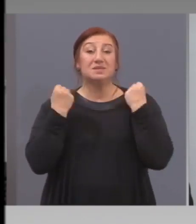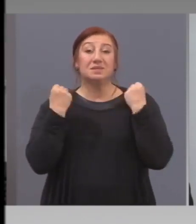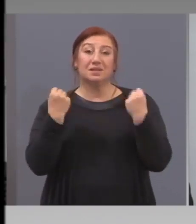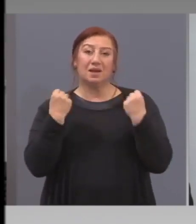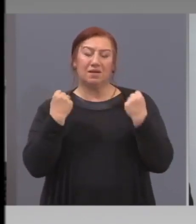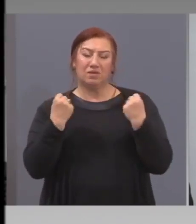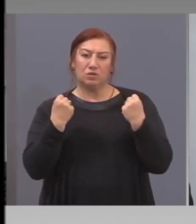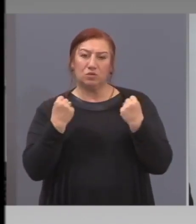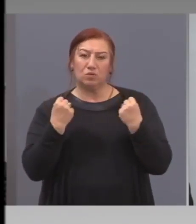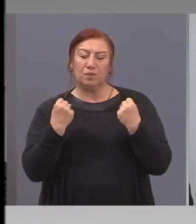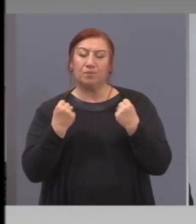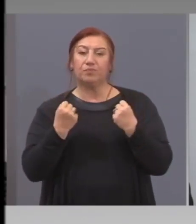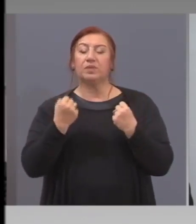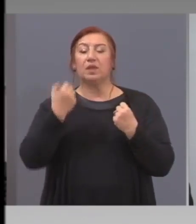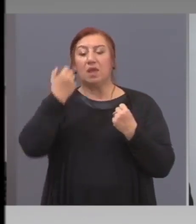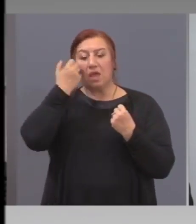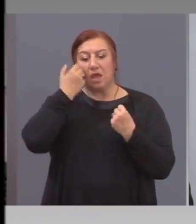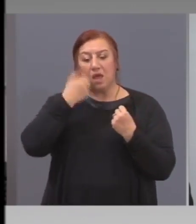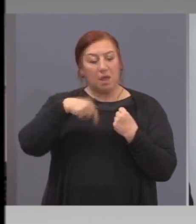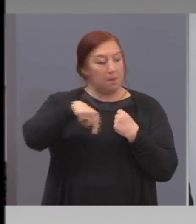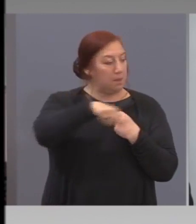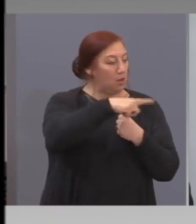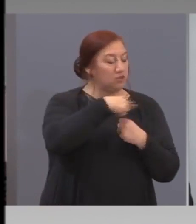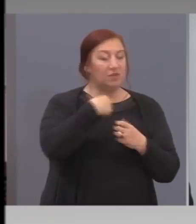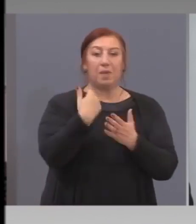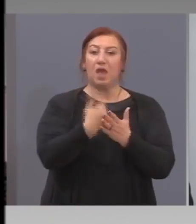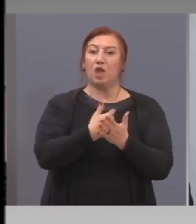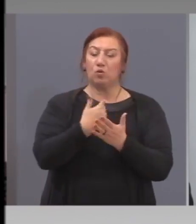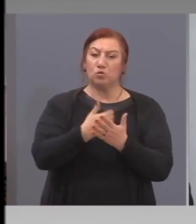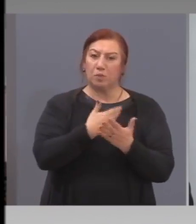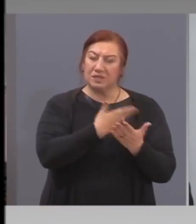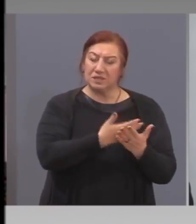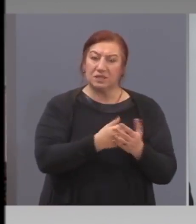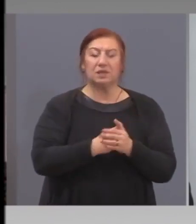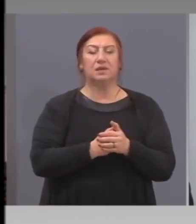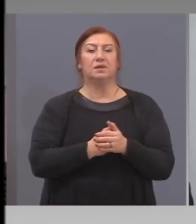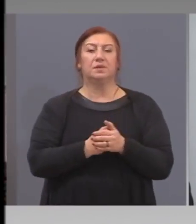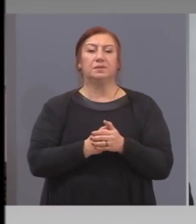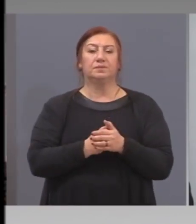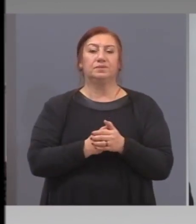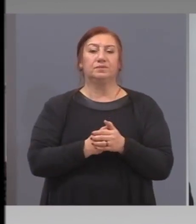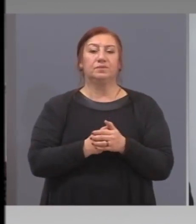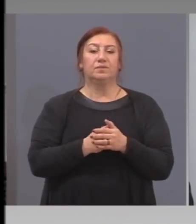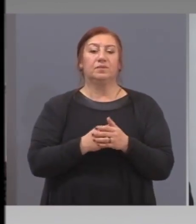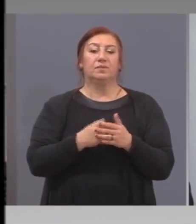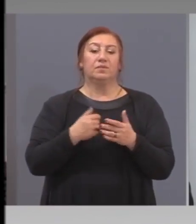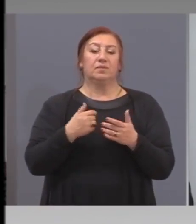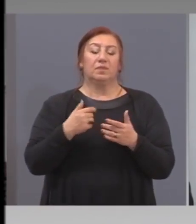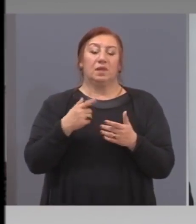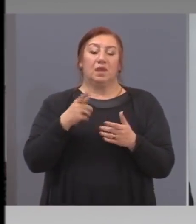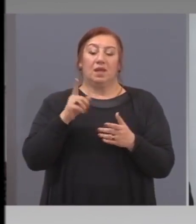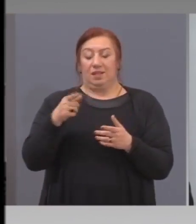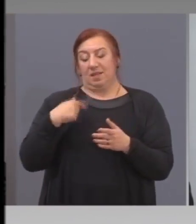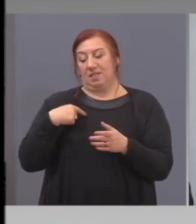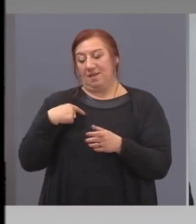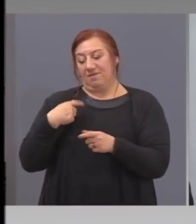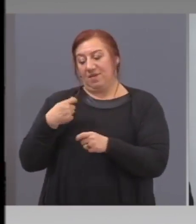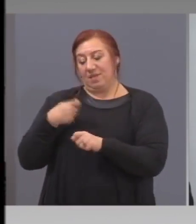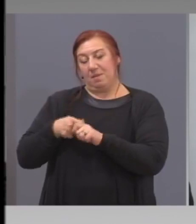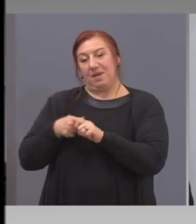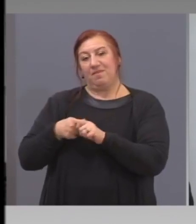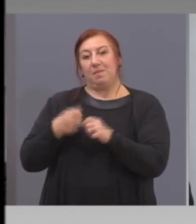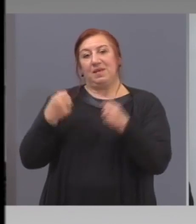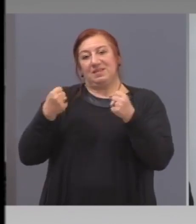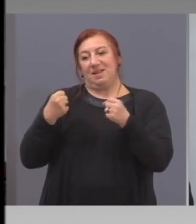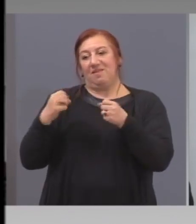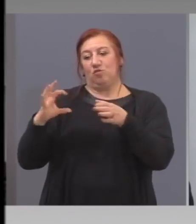ползваме икономисти, след това ние имаме орган. Съвета за тристранно сътрудничество. Ние не